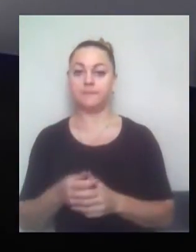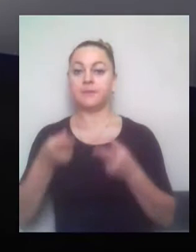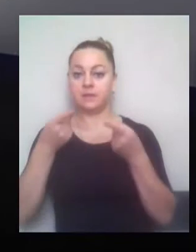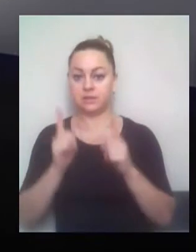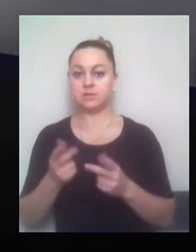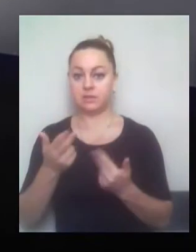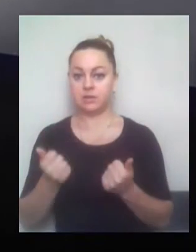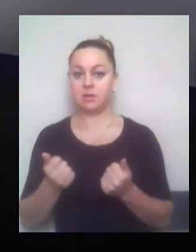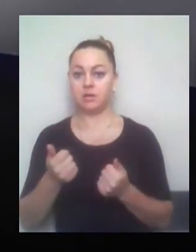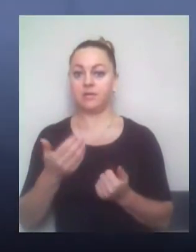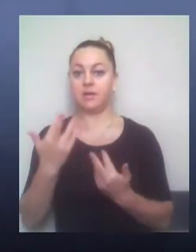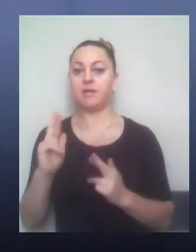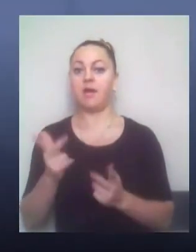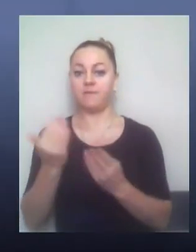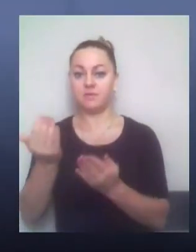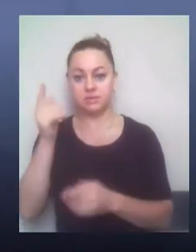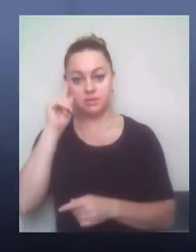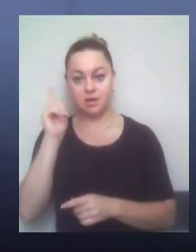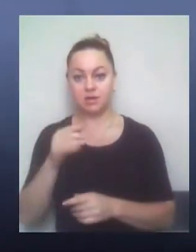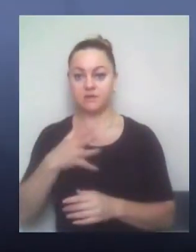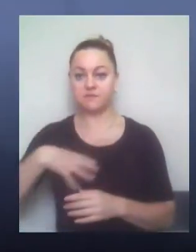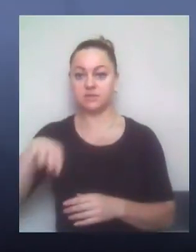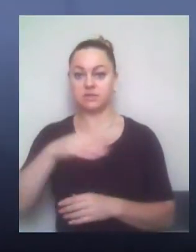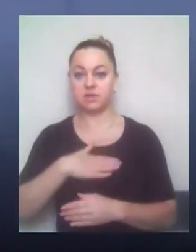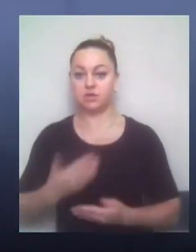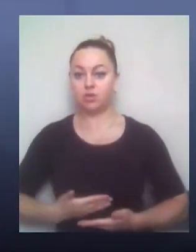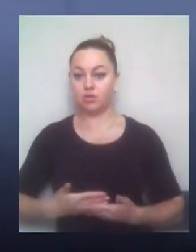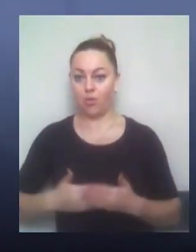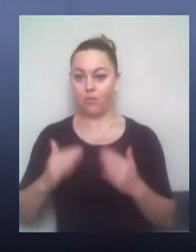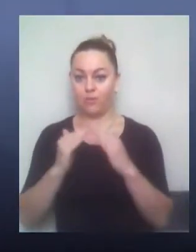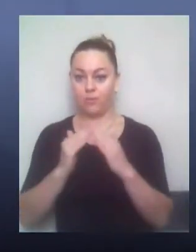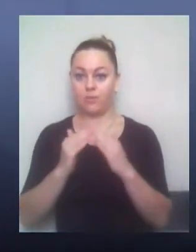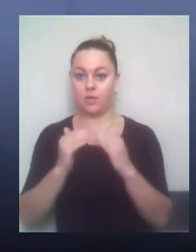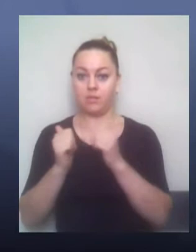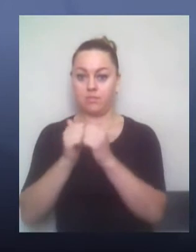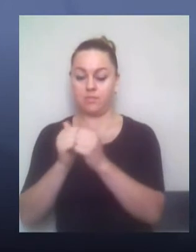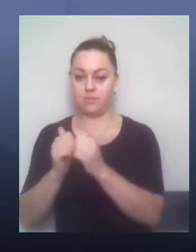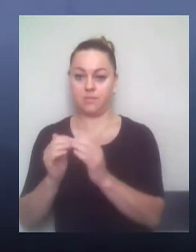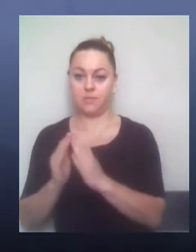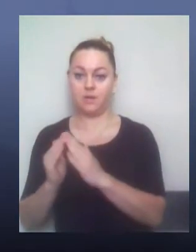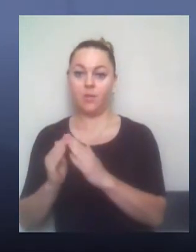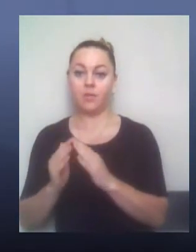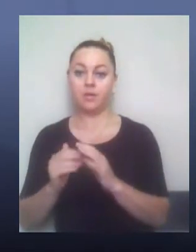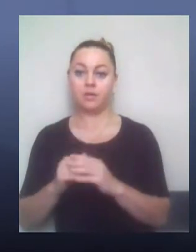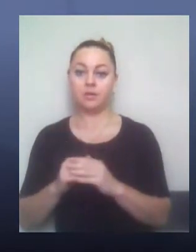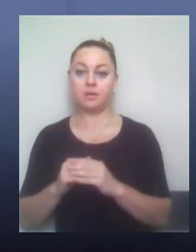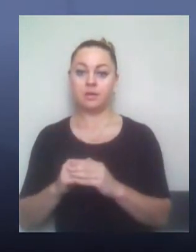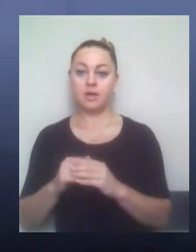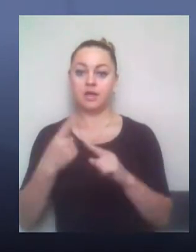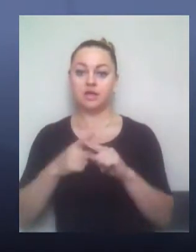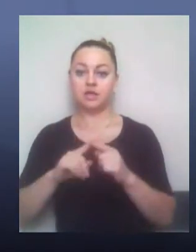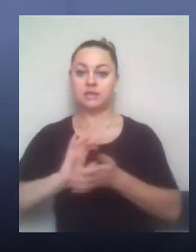Як ви знаєте, у нас в Одесі все кварталы, то есть дом прилегає до дому, то есть це, так сказати, щільна